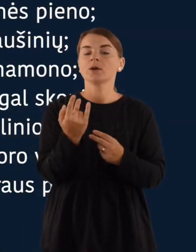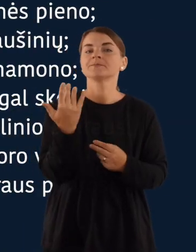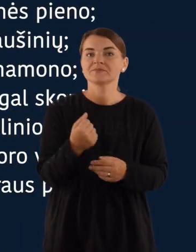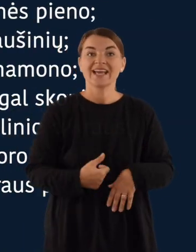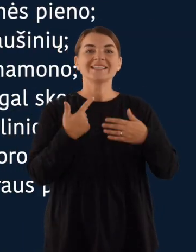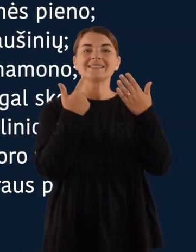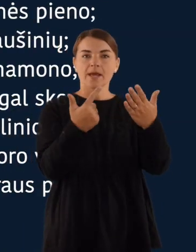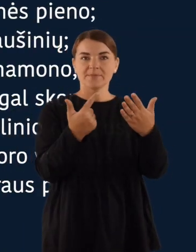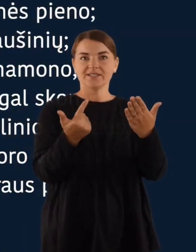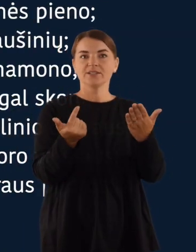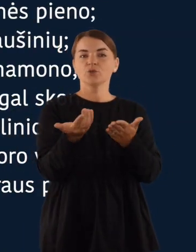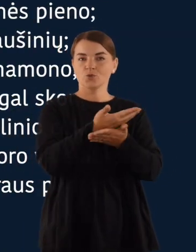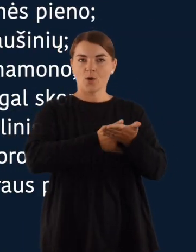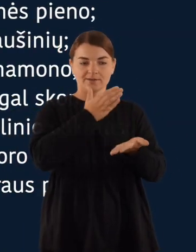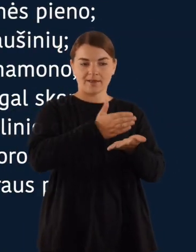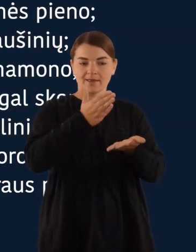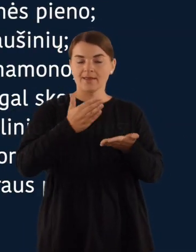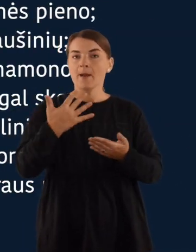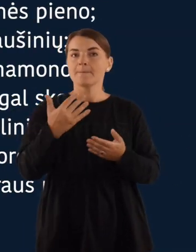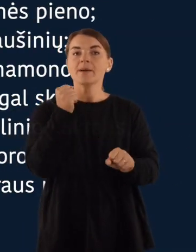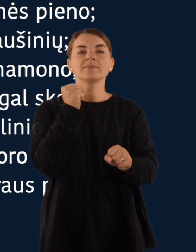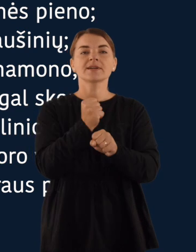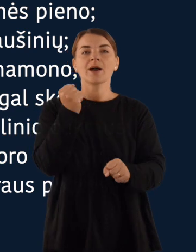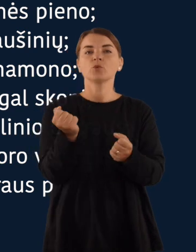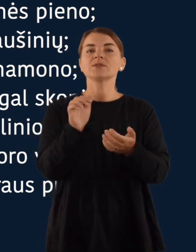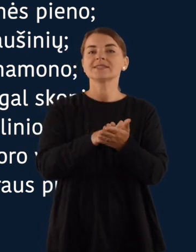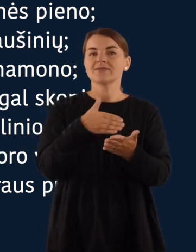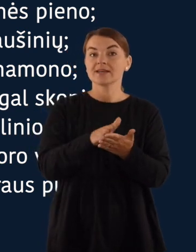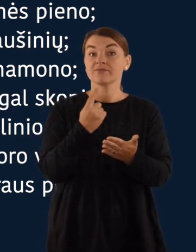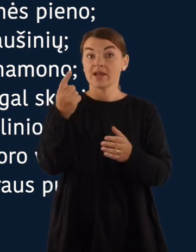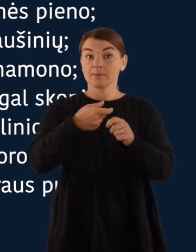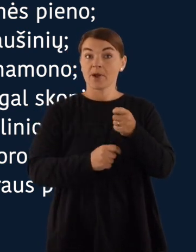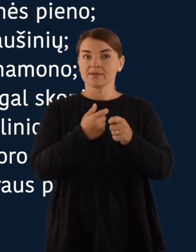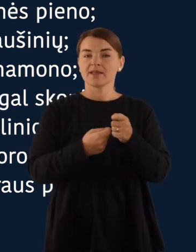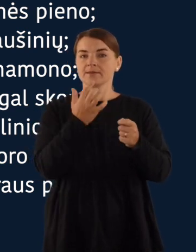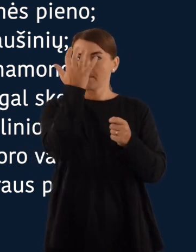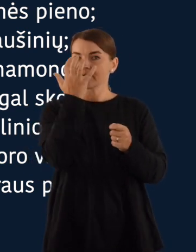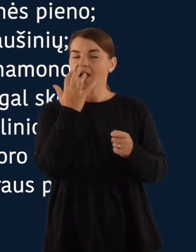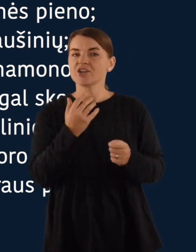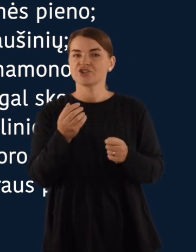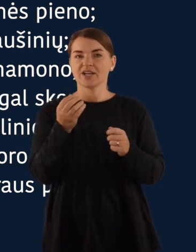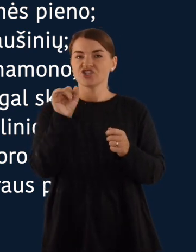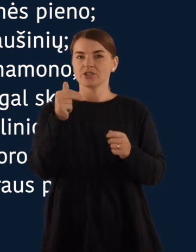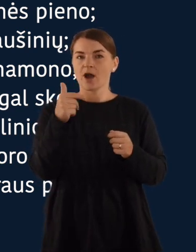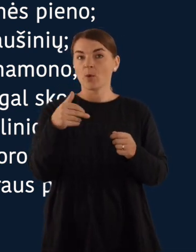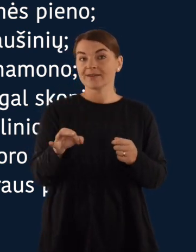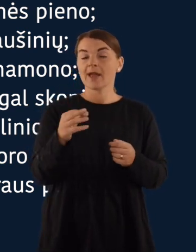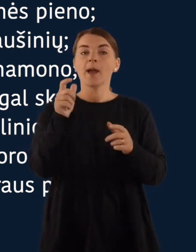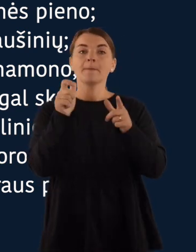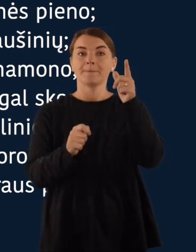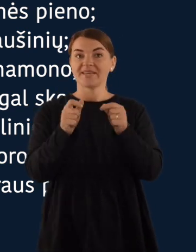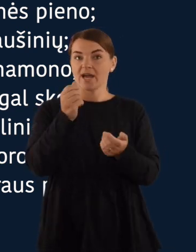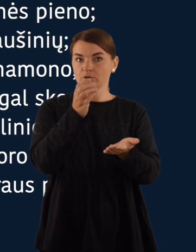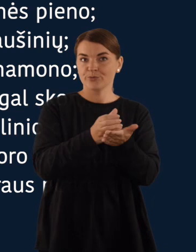septinių batonų riekelių, penkiasdešimties gramų sviesto, vieno banano, kelių braškių, kelių šilaugių, vieno stiklinės